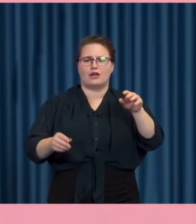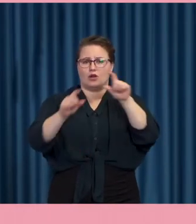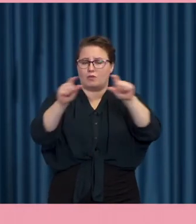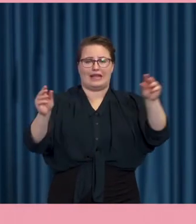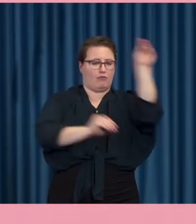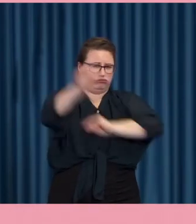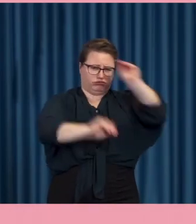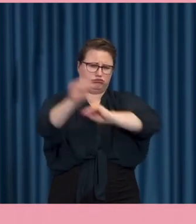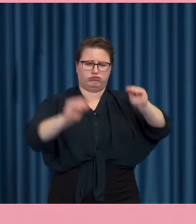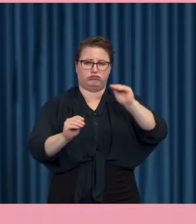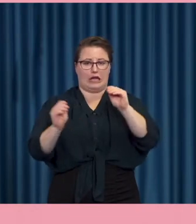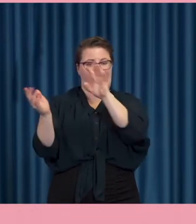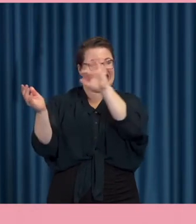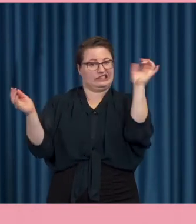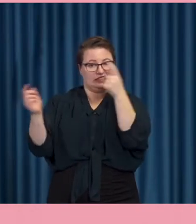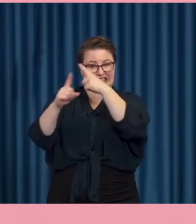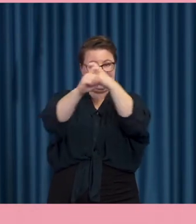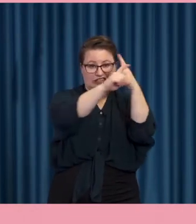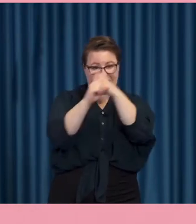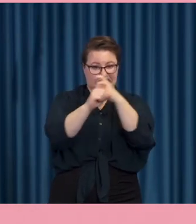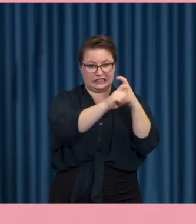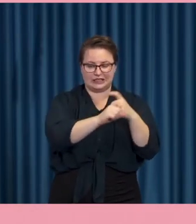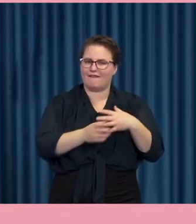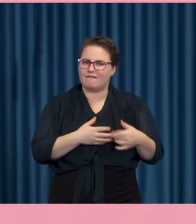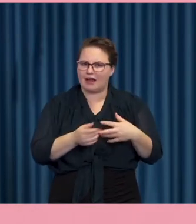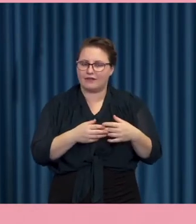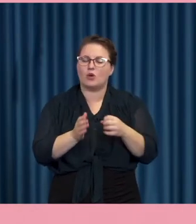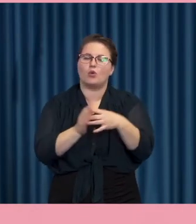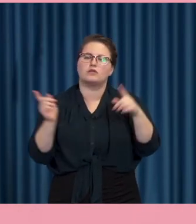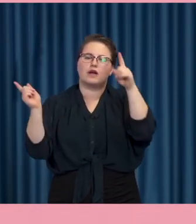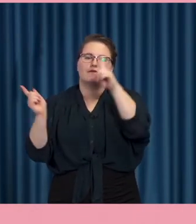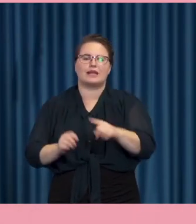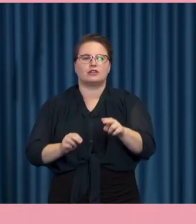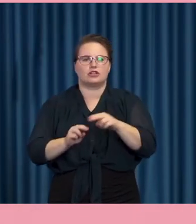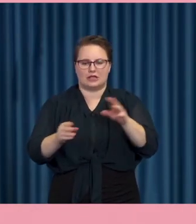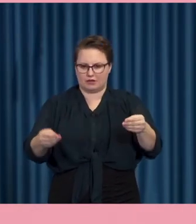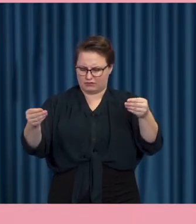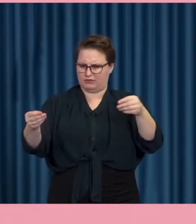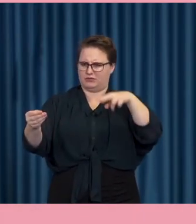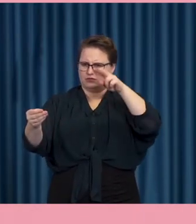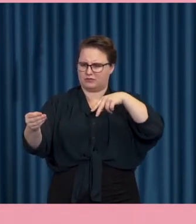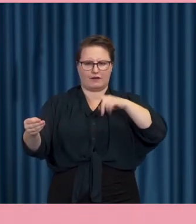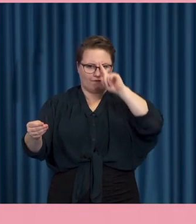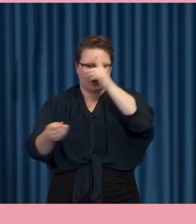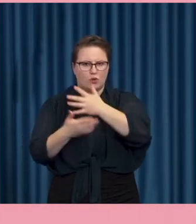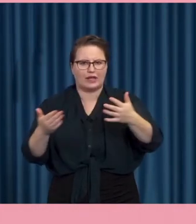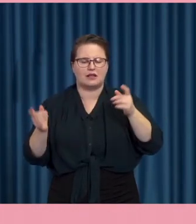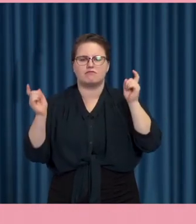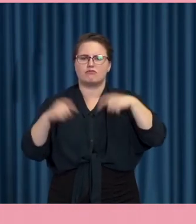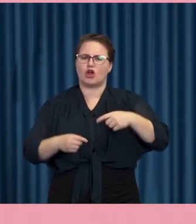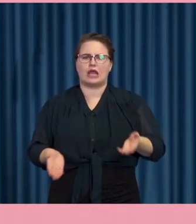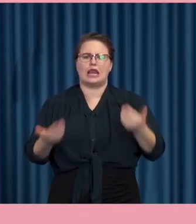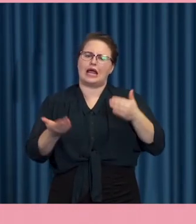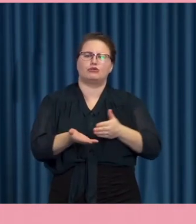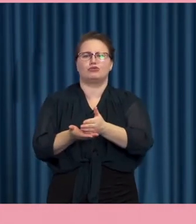förstå. Och det var för att fler personer skulle få uppleva känslan av att inte kunna orientera sig enkelt.